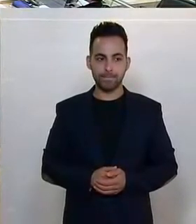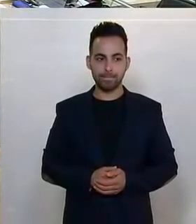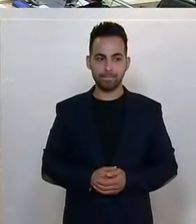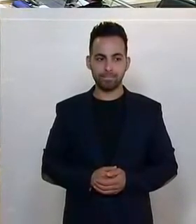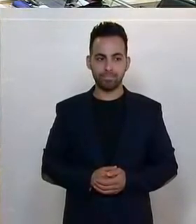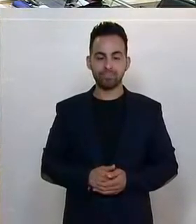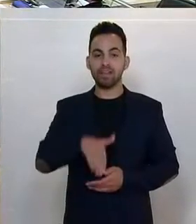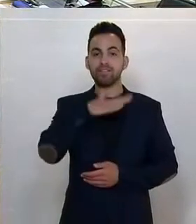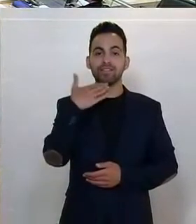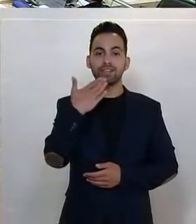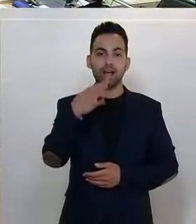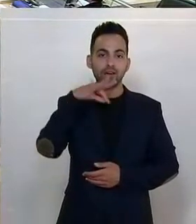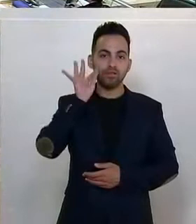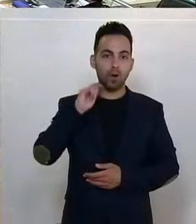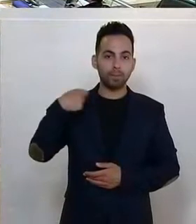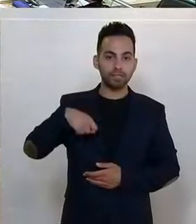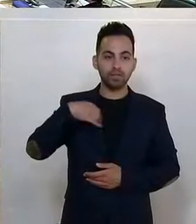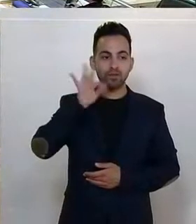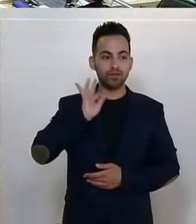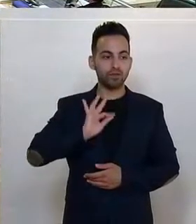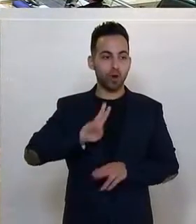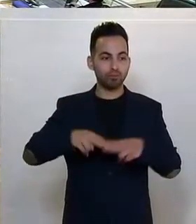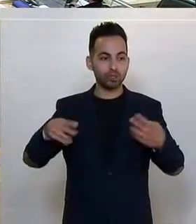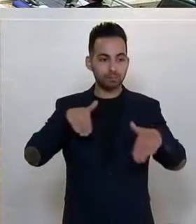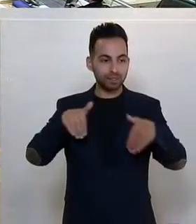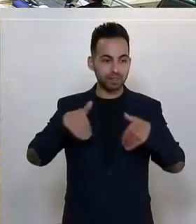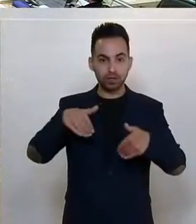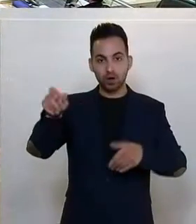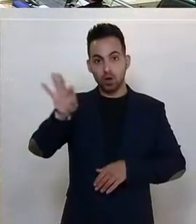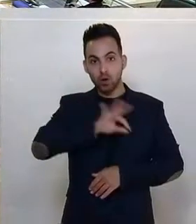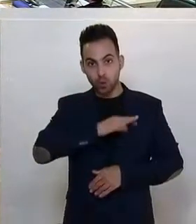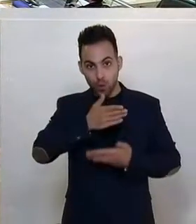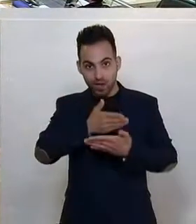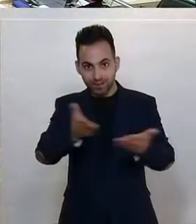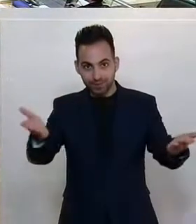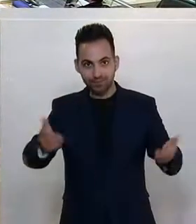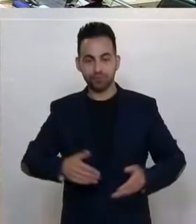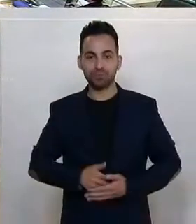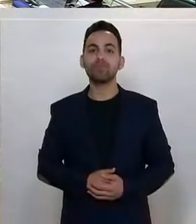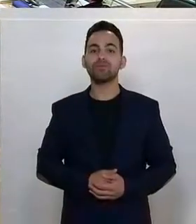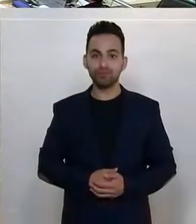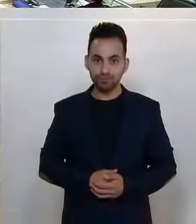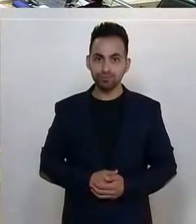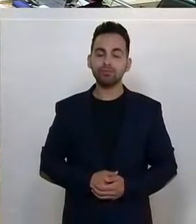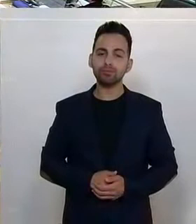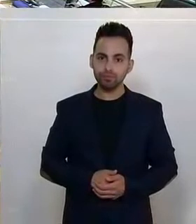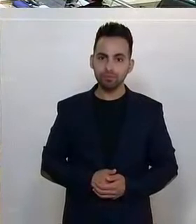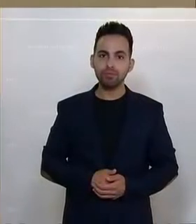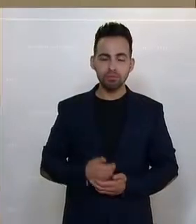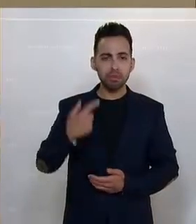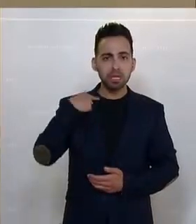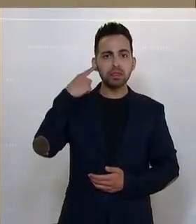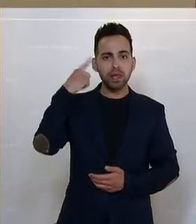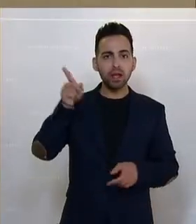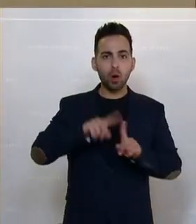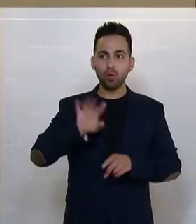-Hosek. Vielen Dank, Frau Präsidentin, Frau Bundesministerin, sehr geehrte Kolleginnen und Kollegen. Ich glaube, dass es von großem Interesse